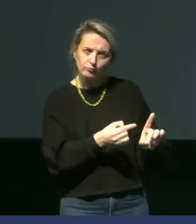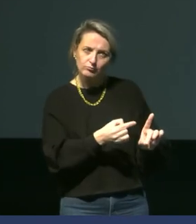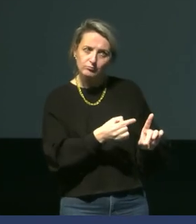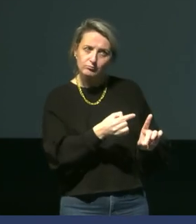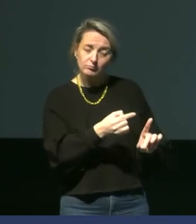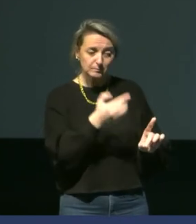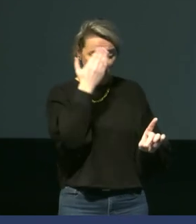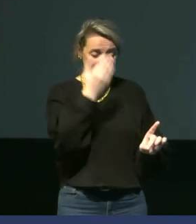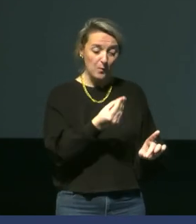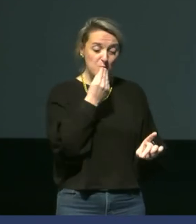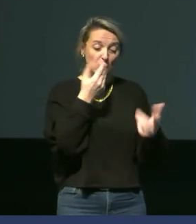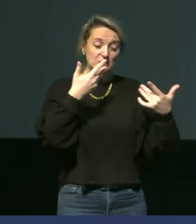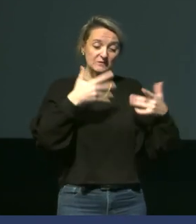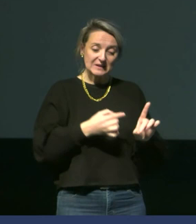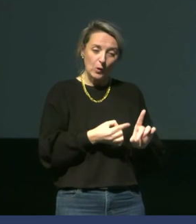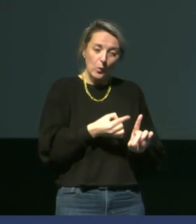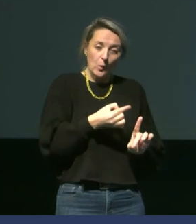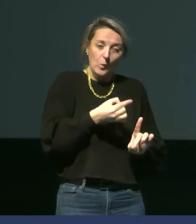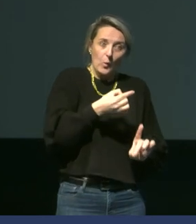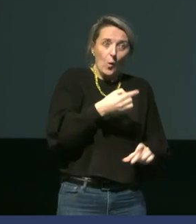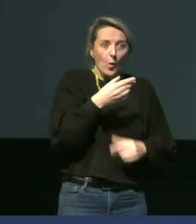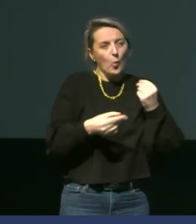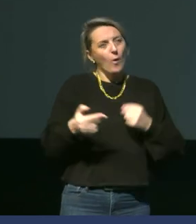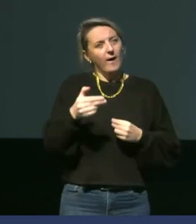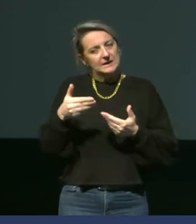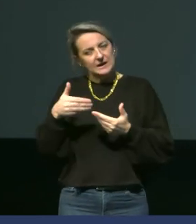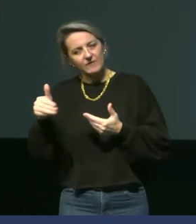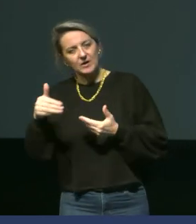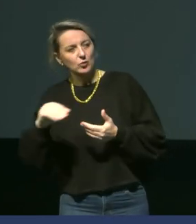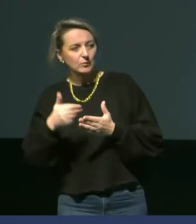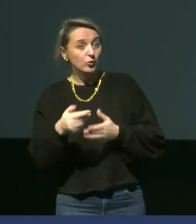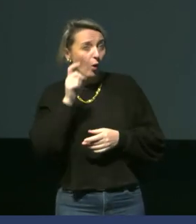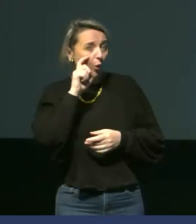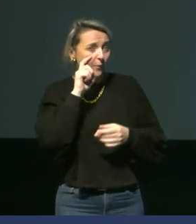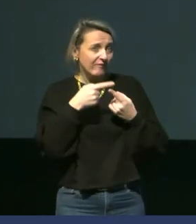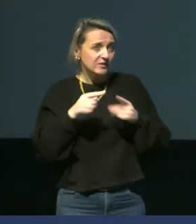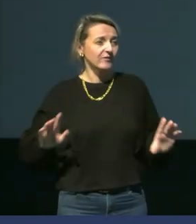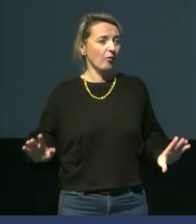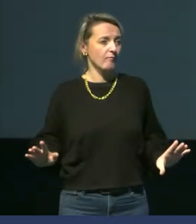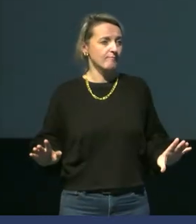après avoir mangé ou si c'était vraiment un déstockage de l'azote et que donc, on n'allait pas du tout observer de réaugmentation.